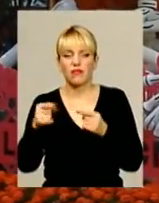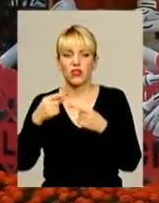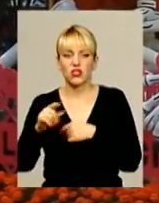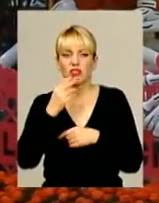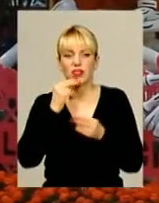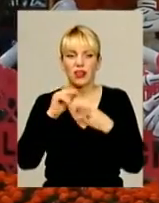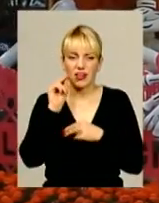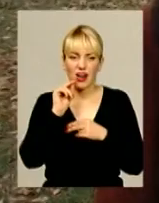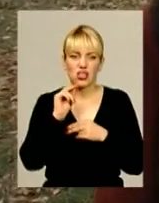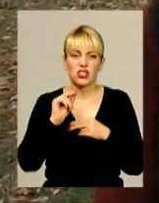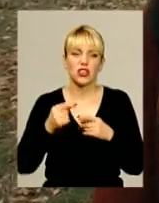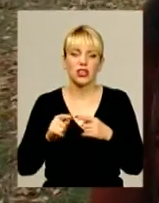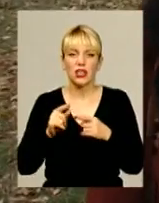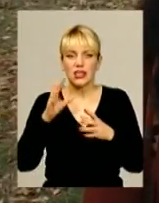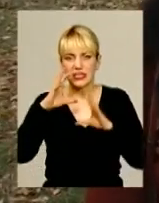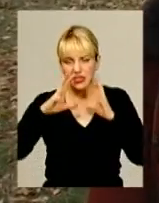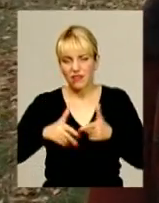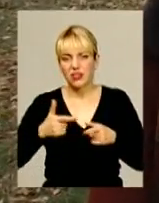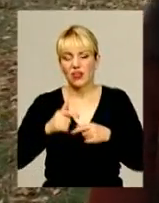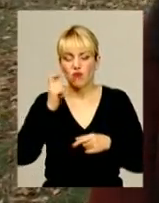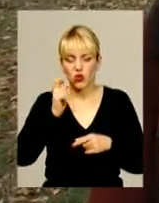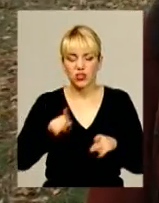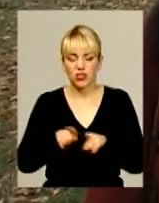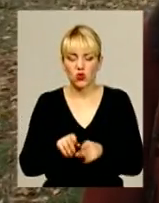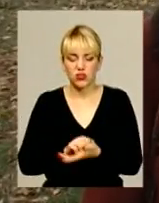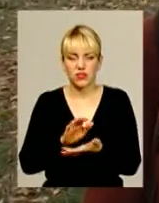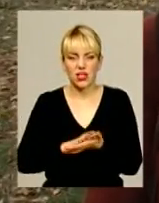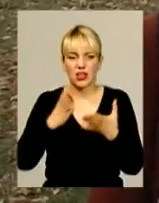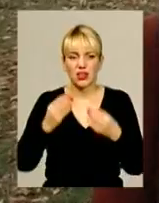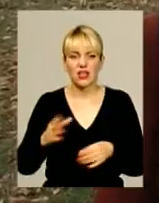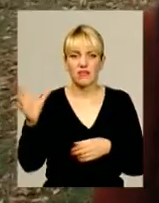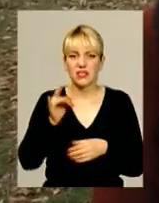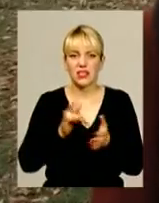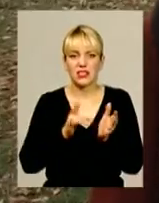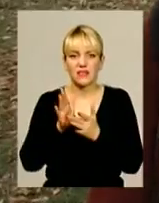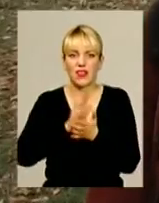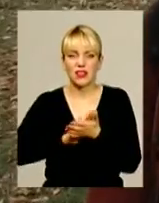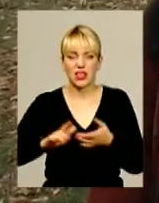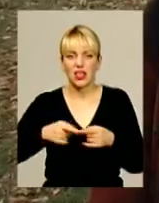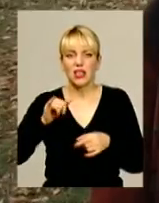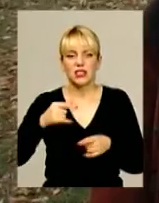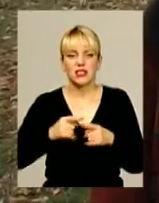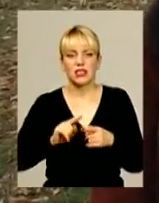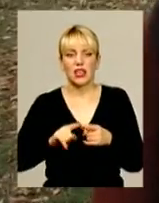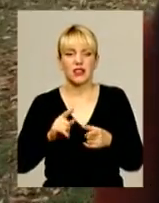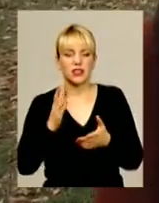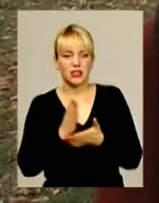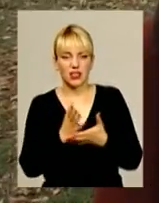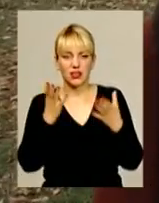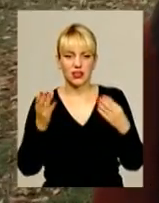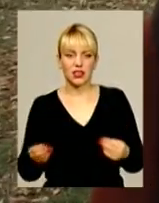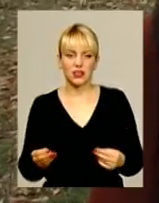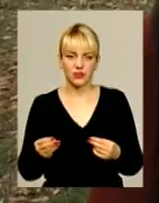для них це величезне свято. В Україні теж відзначають День свіх святих, і це, якщо не помиляюсь, якраз день,